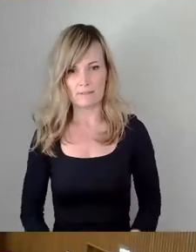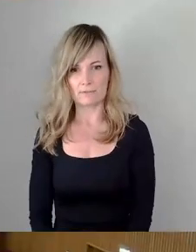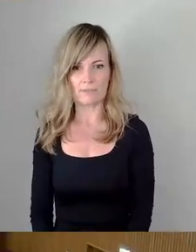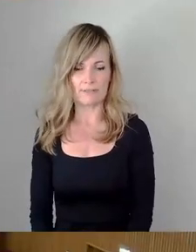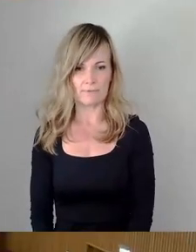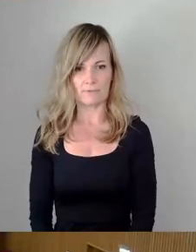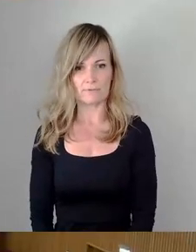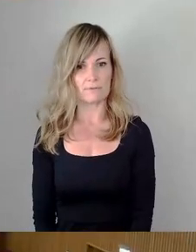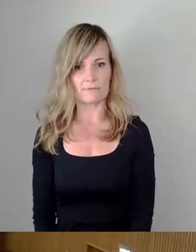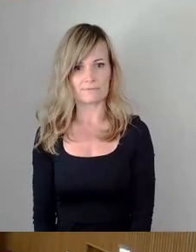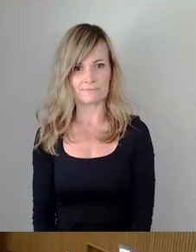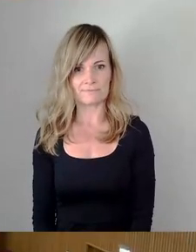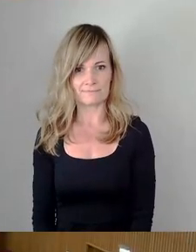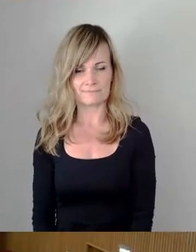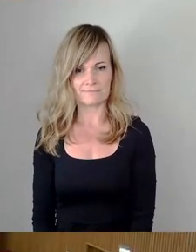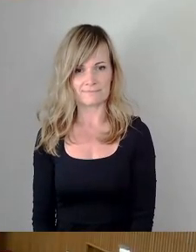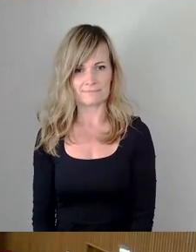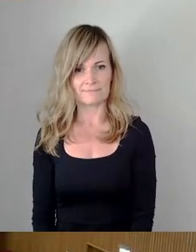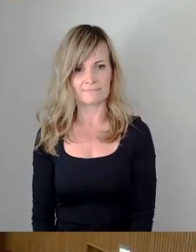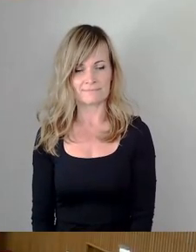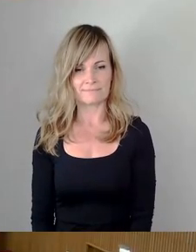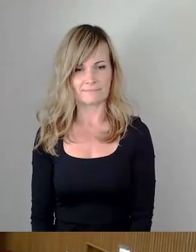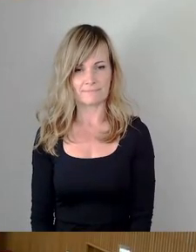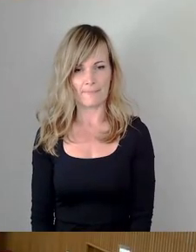Okay, dann machen wir weiter. Grüne Fraktion, Thomas Löser, bitte.